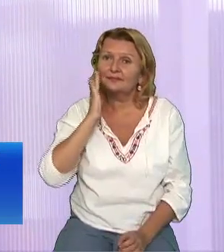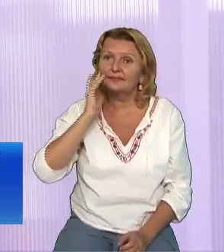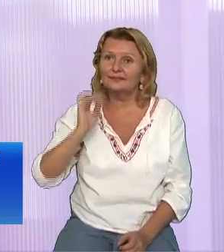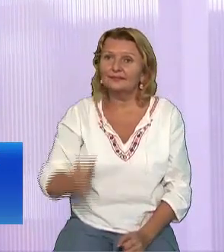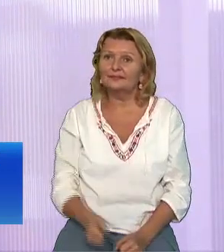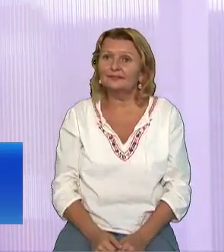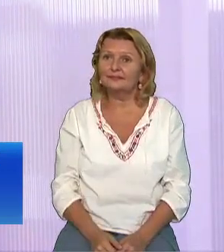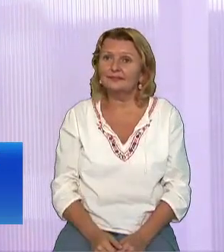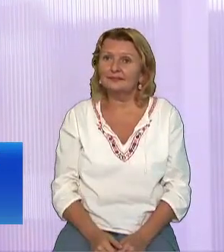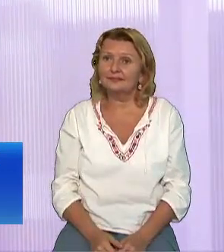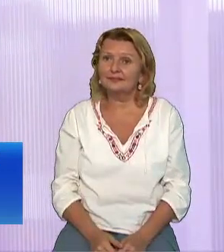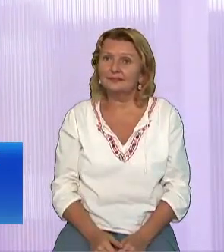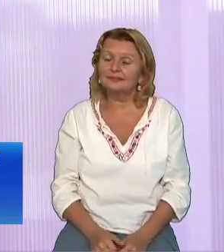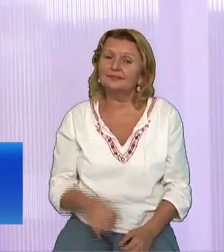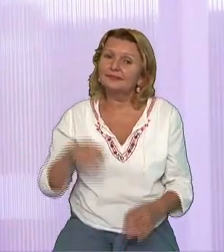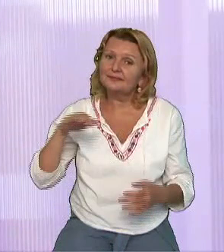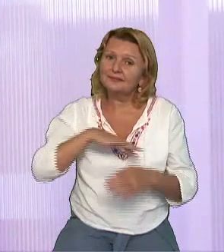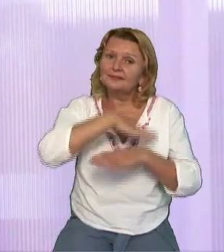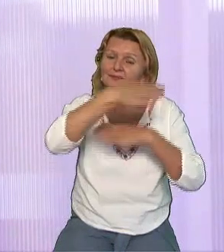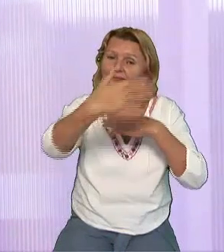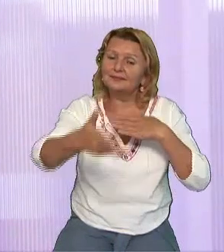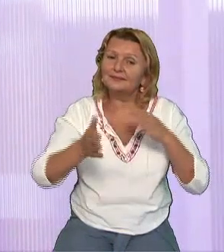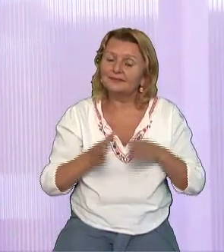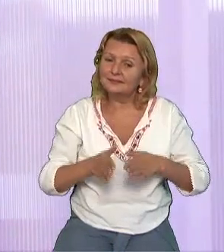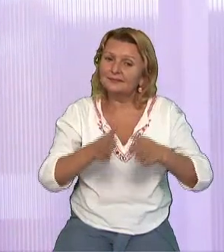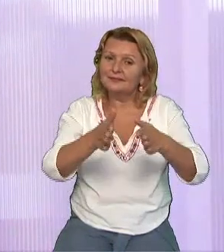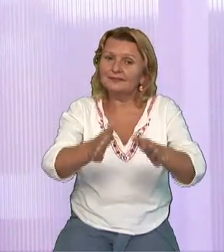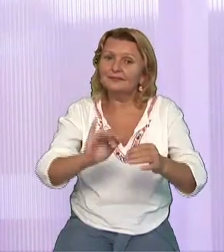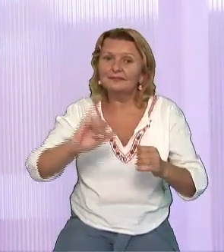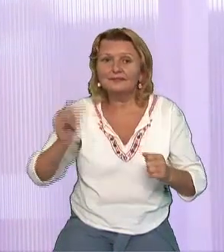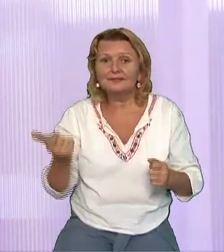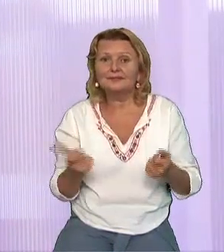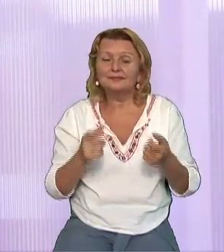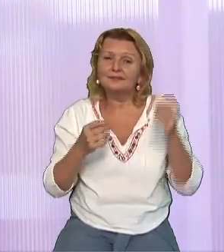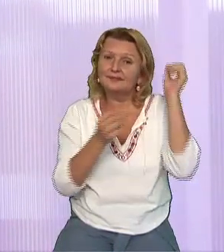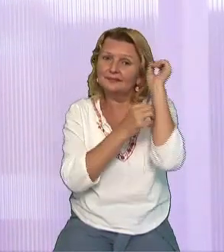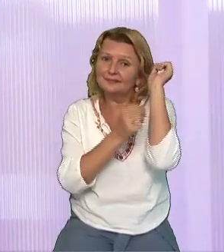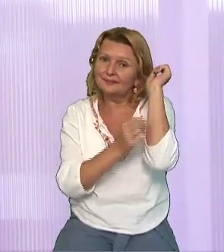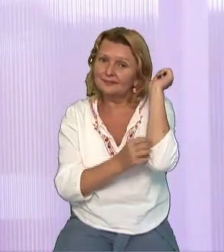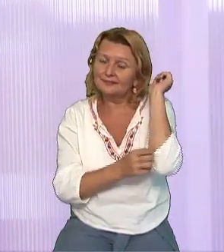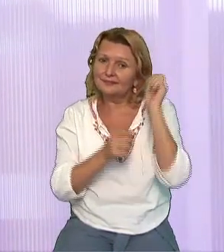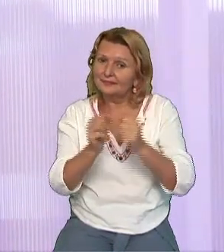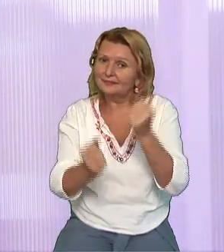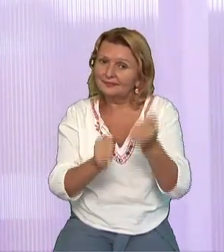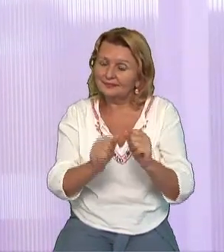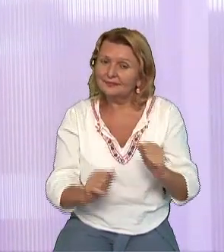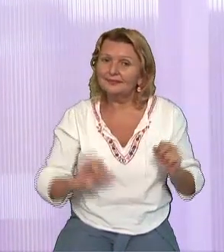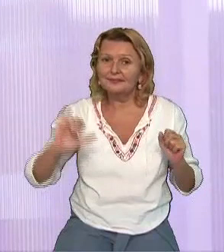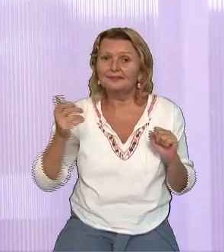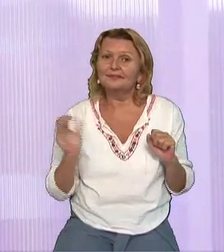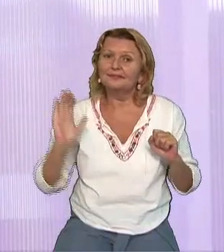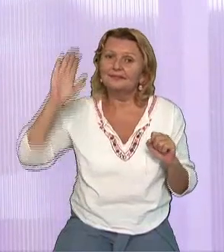văi, peste gnișii, peste căi, El te duce doar în fericiri.